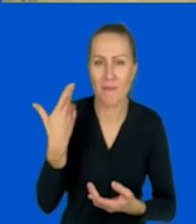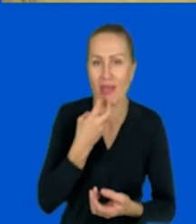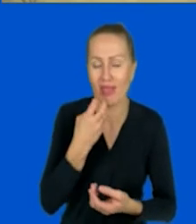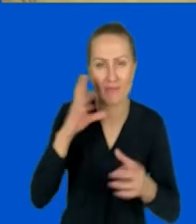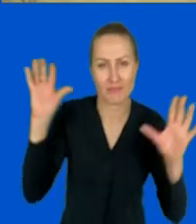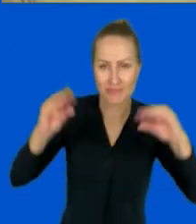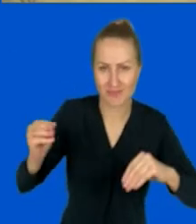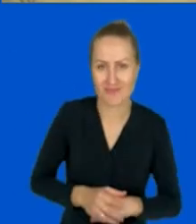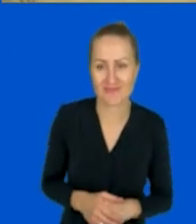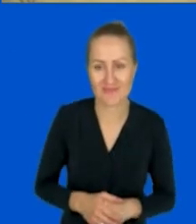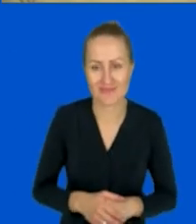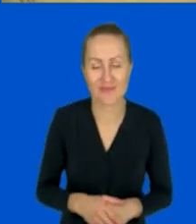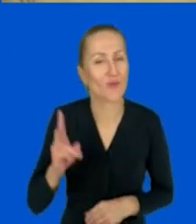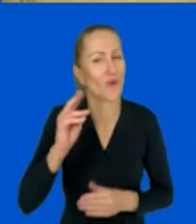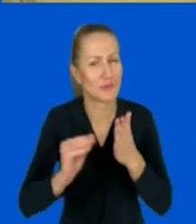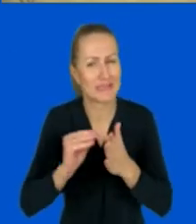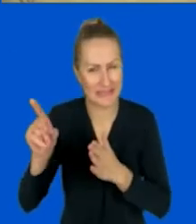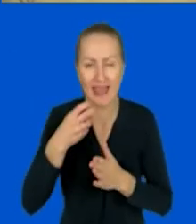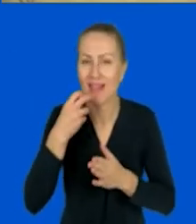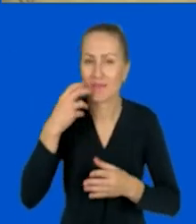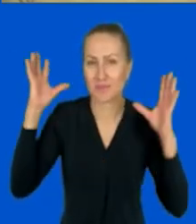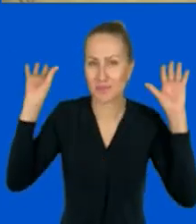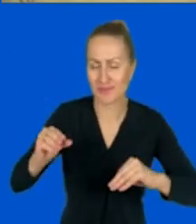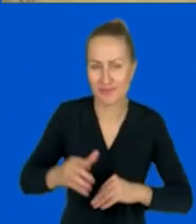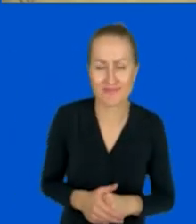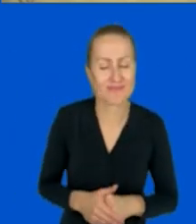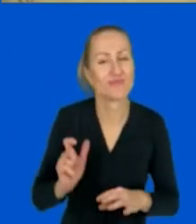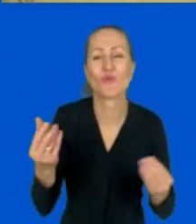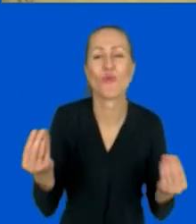Bo się pisze o braku prądu. Czy coś jeszcze?